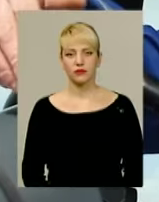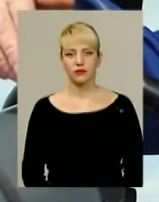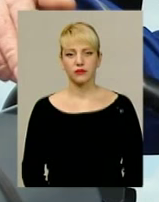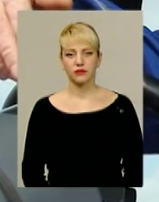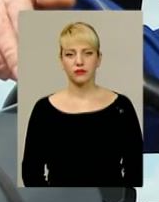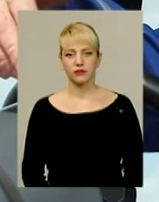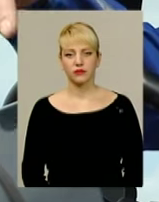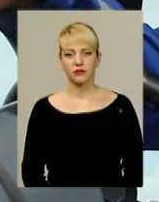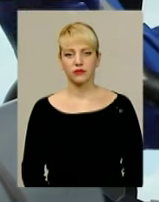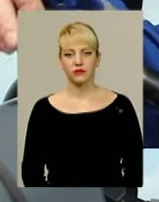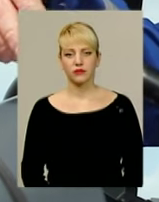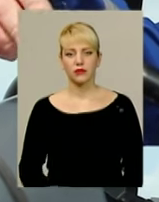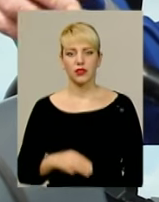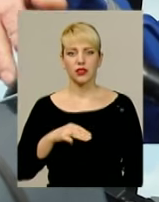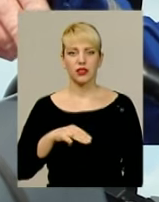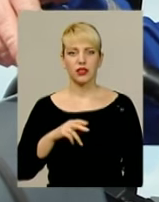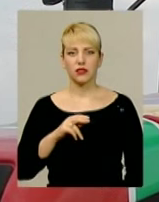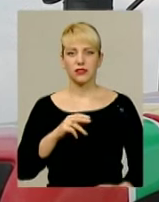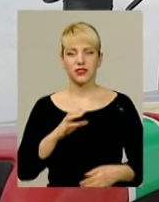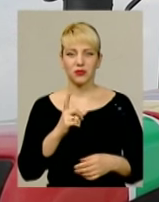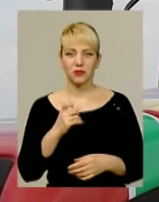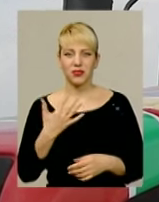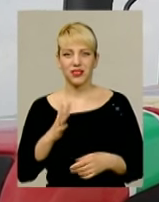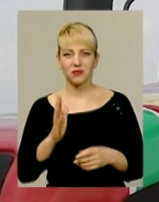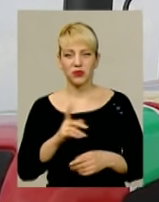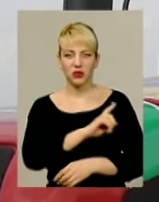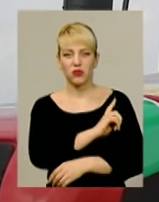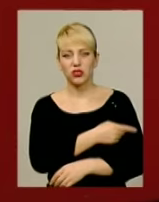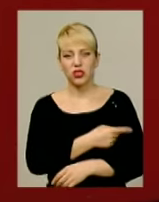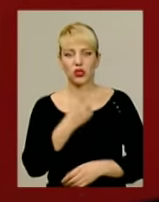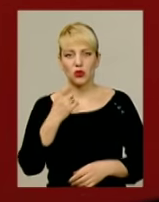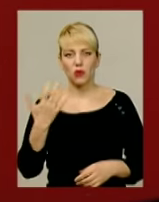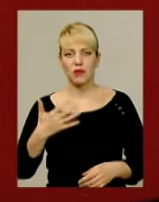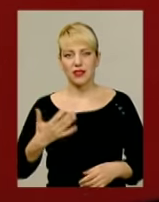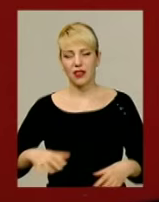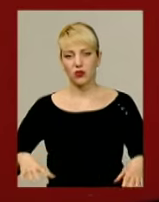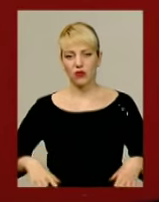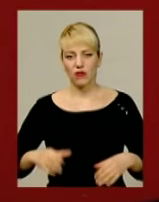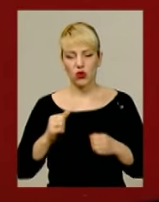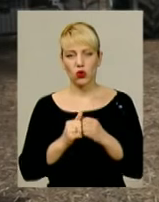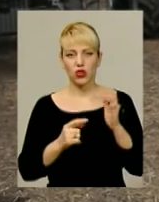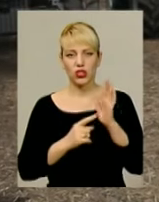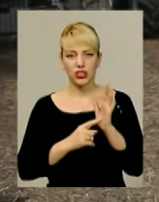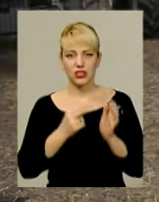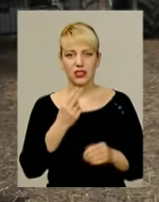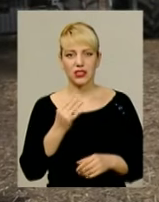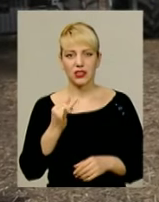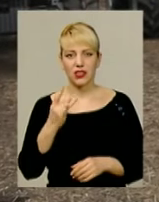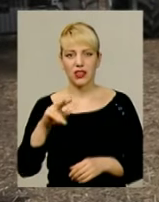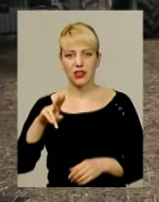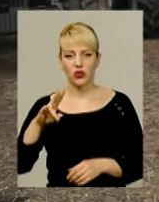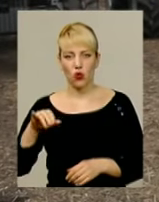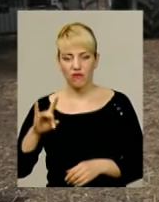Наподобі те 150, мощніший. 150 конячок у кожному шестиціліндровому Білорусі. 90 таких